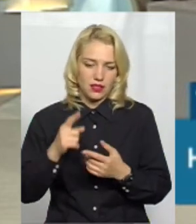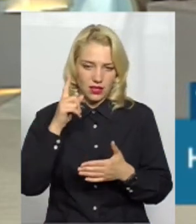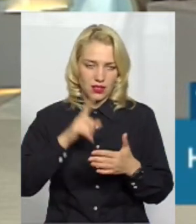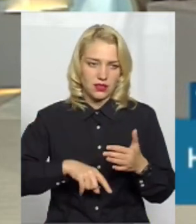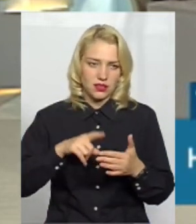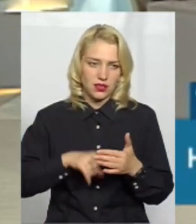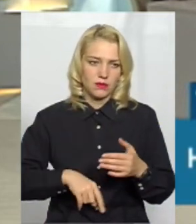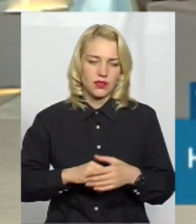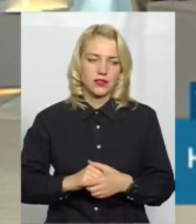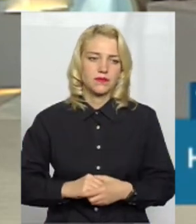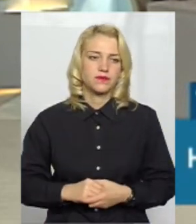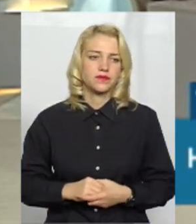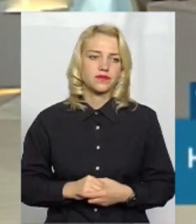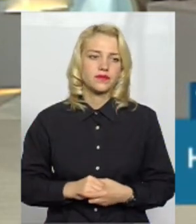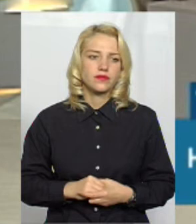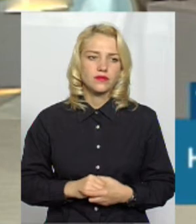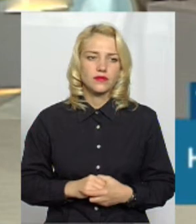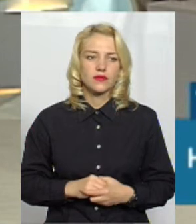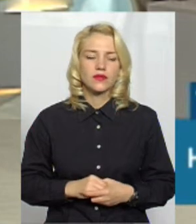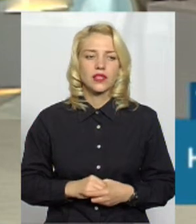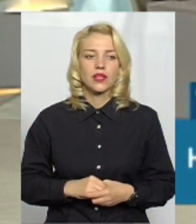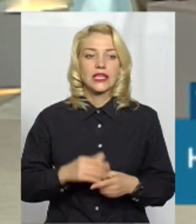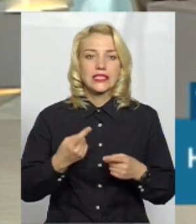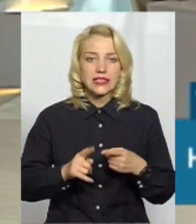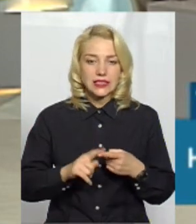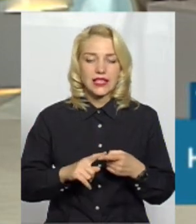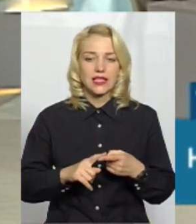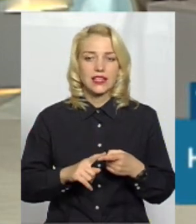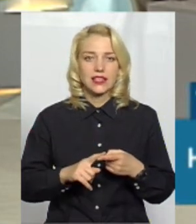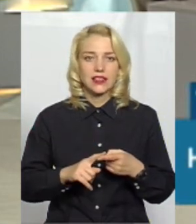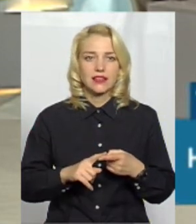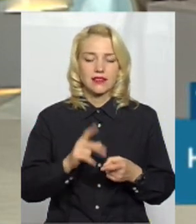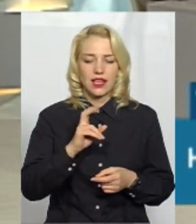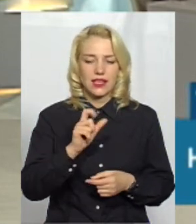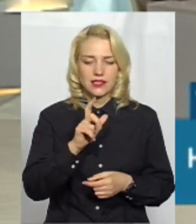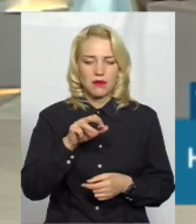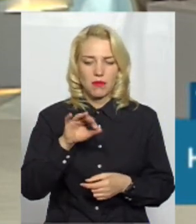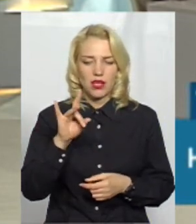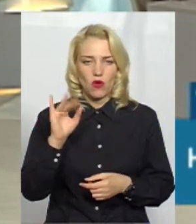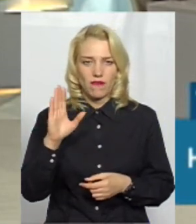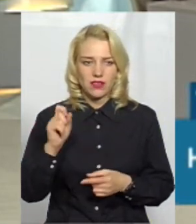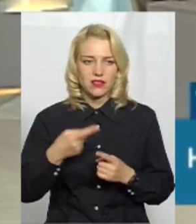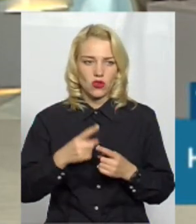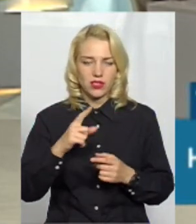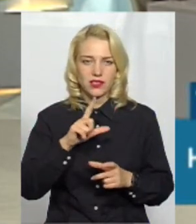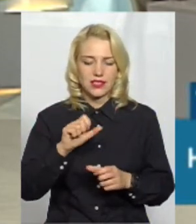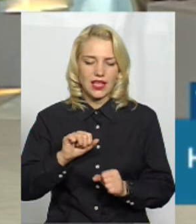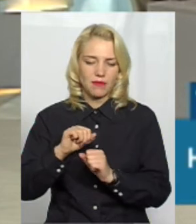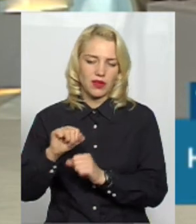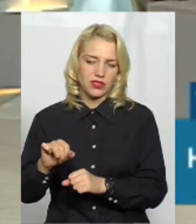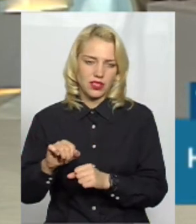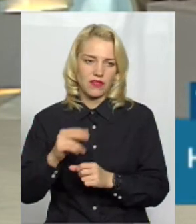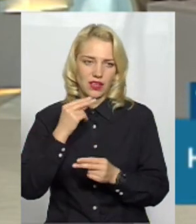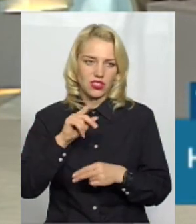Людмила Казамирова все правильно говорить. І це в нас один із таких захисників зелених зон найкращий, яка в цьому